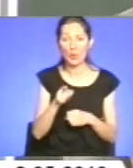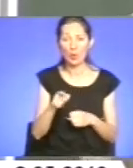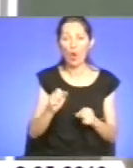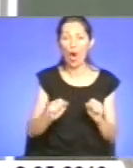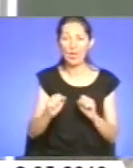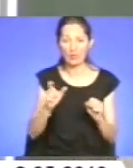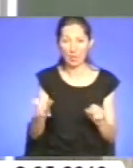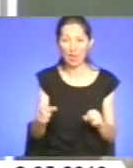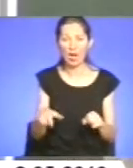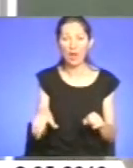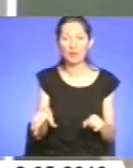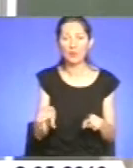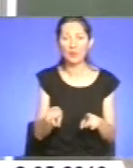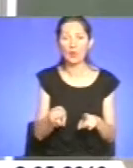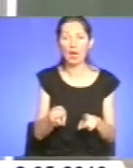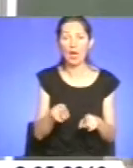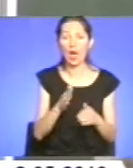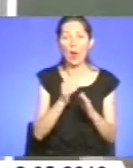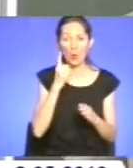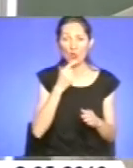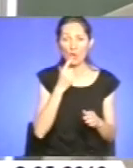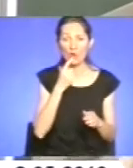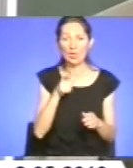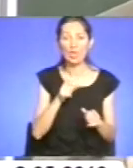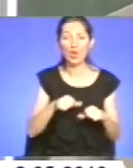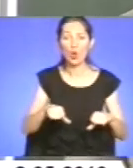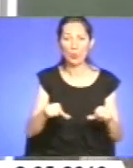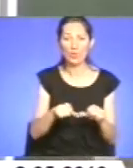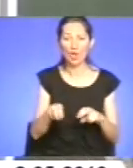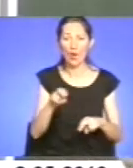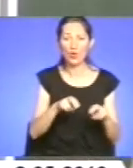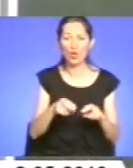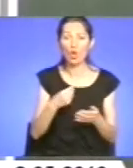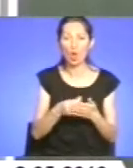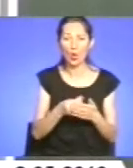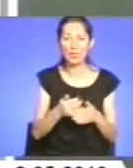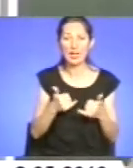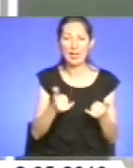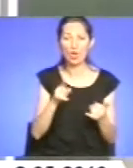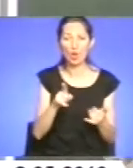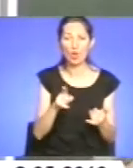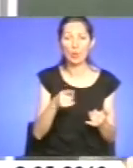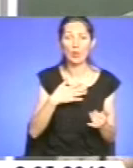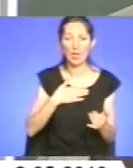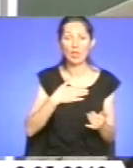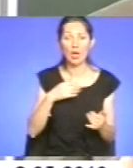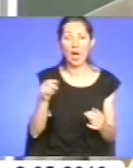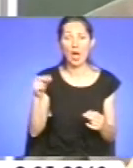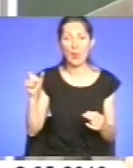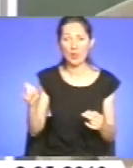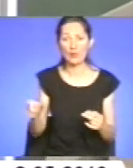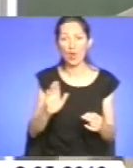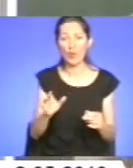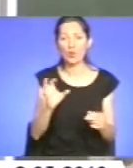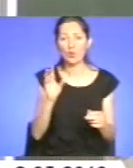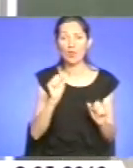все-таки почервоніти на тій комісії і вишукати кошти для того, щоб наш працівник був соціально